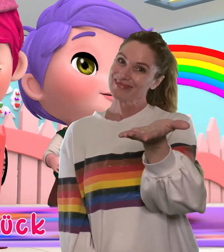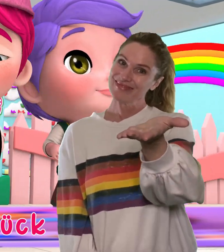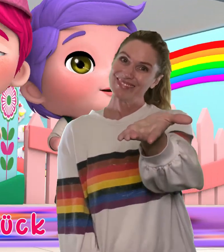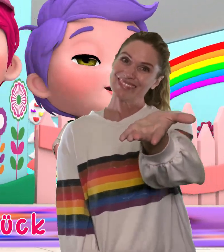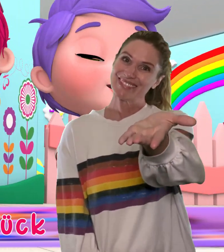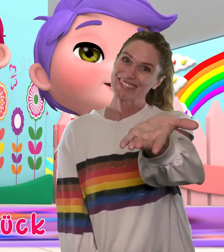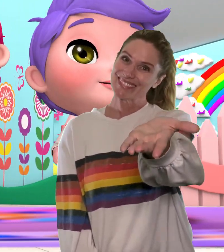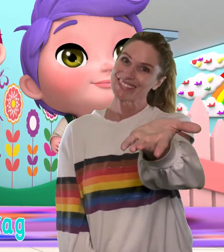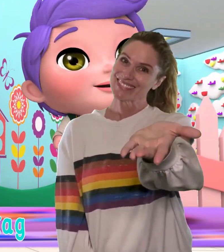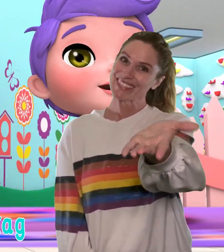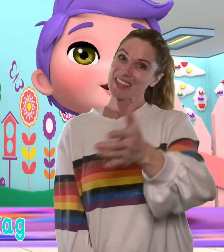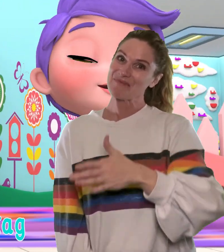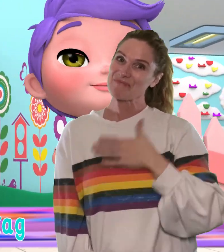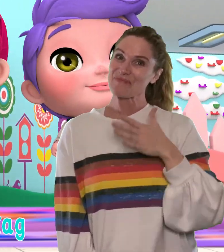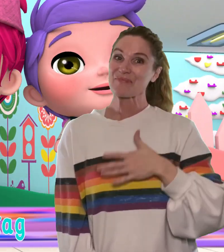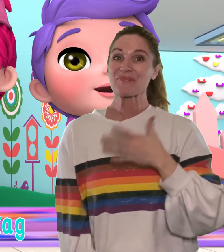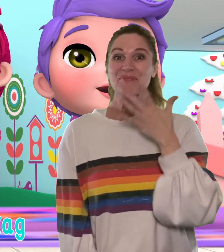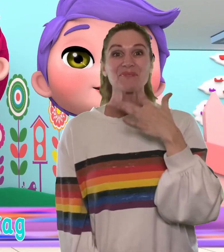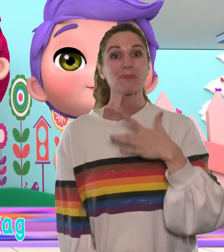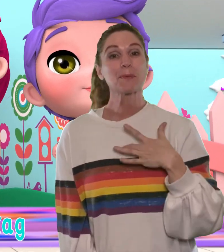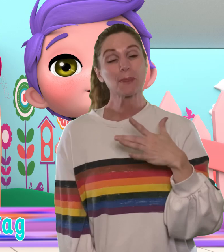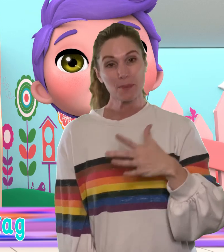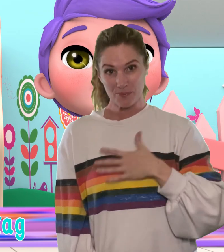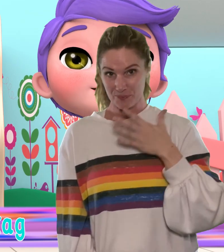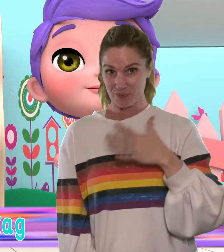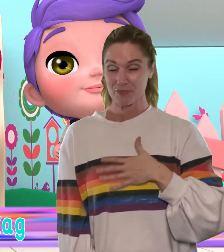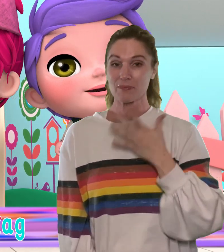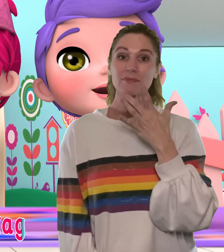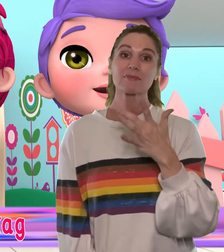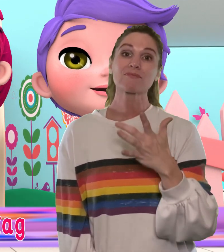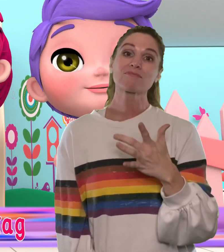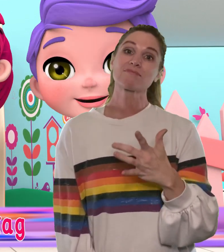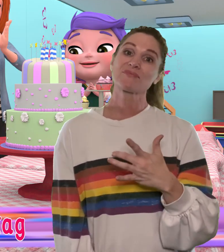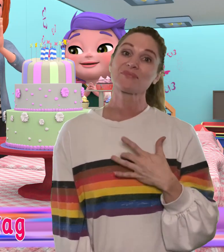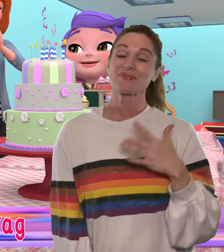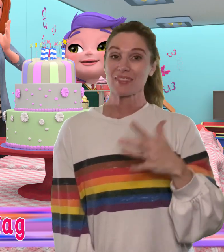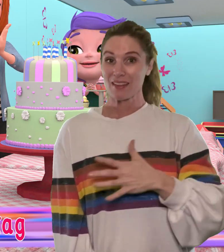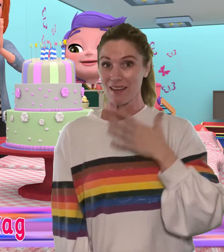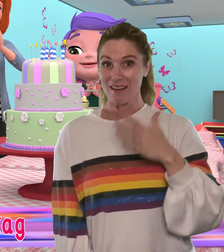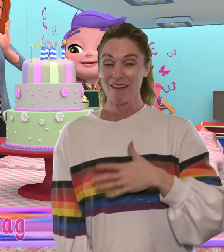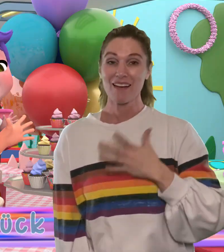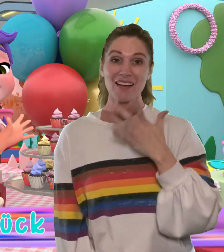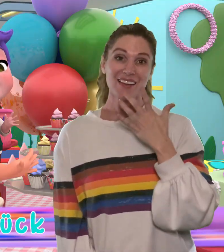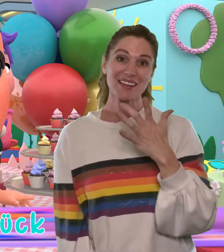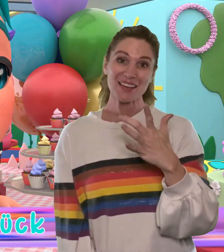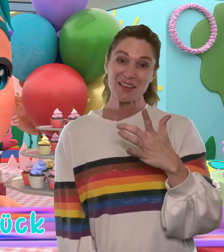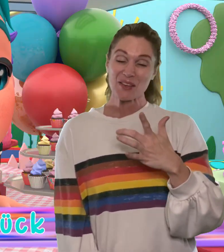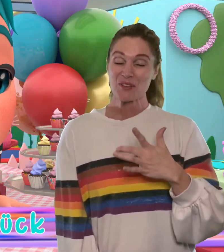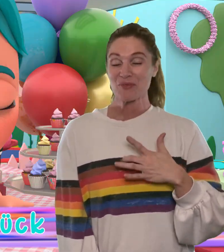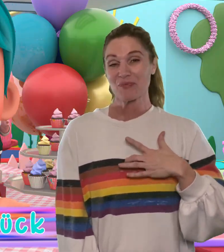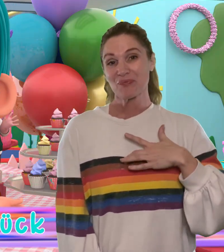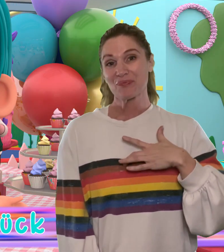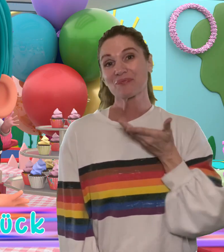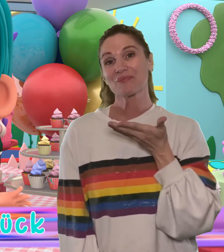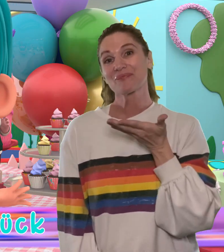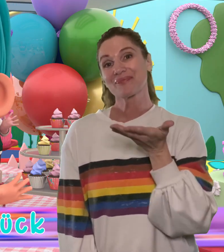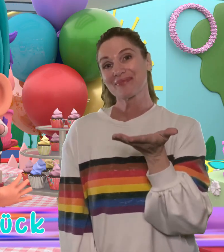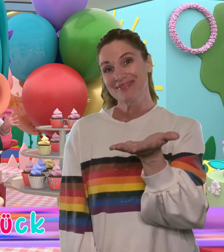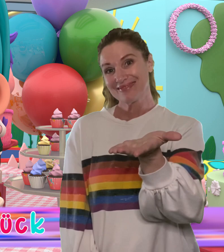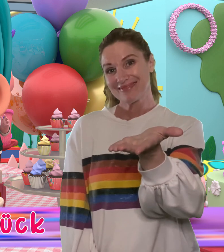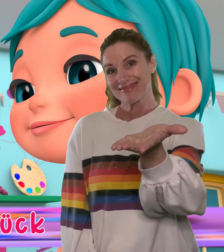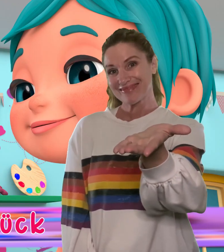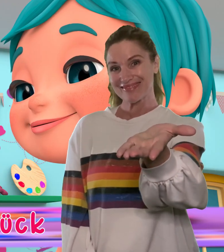Zum Geburtstag, zum Geburtstag, zum Geburtstag viel